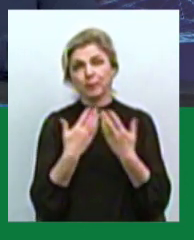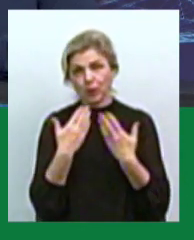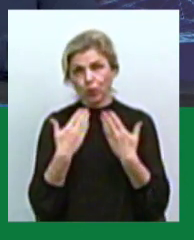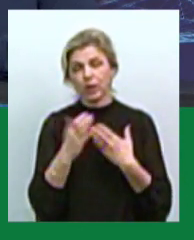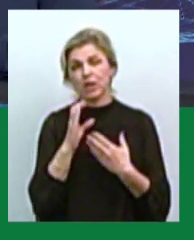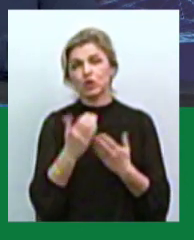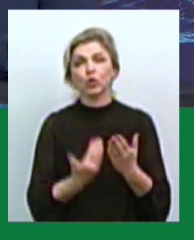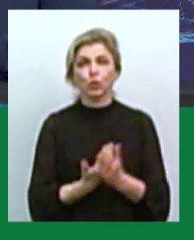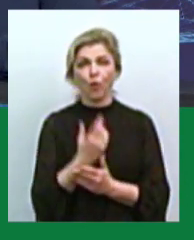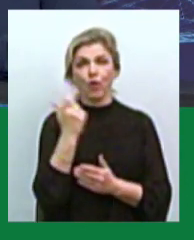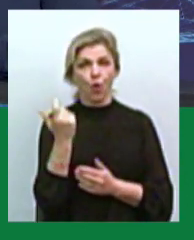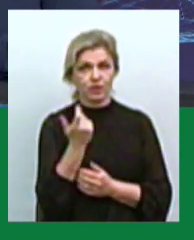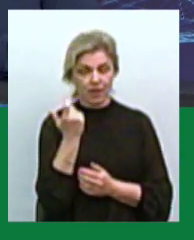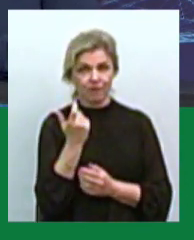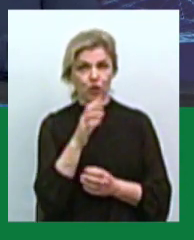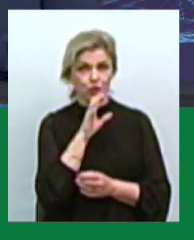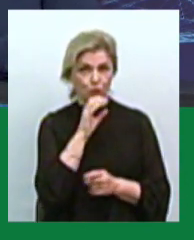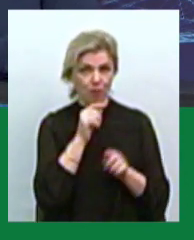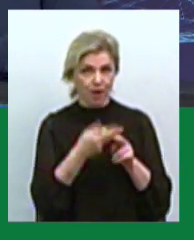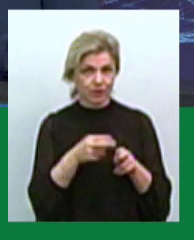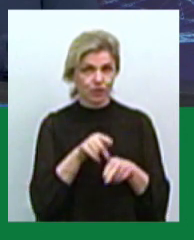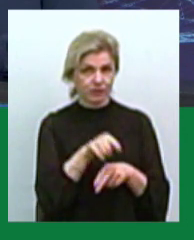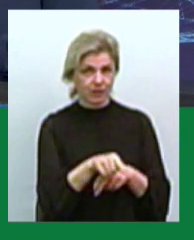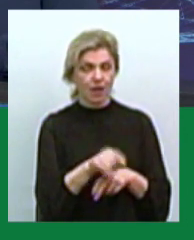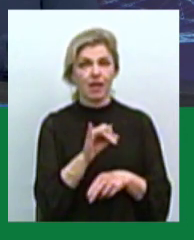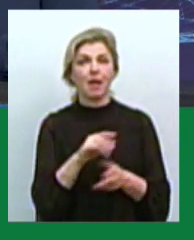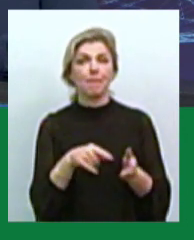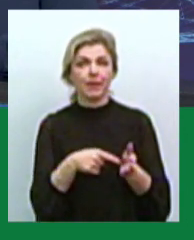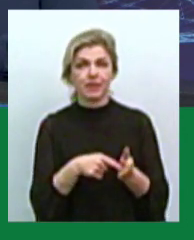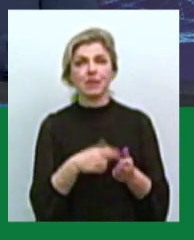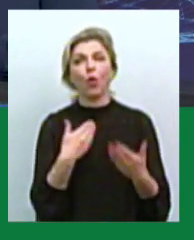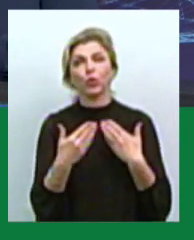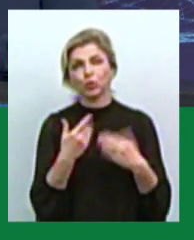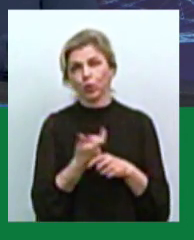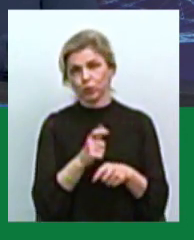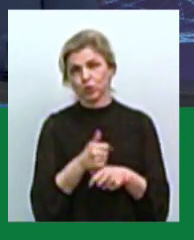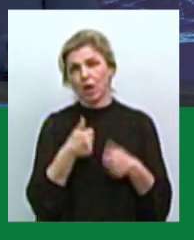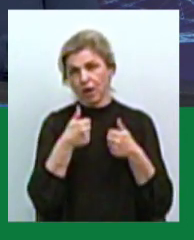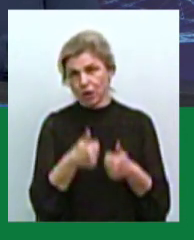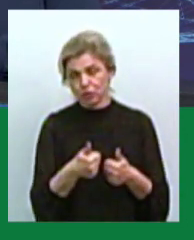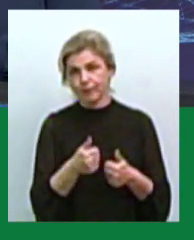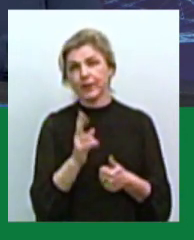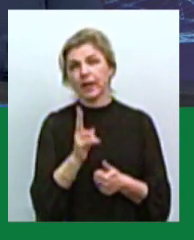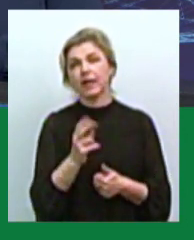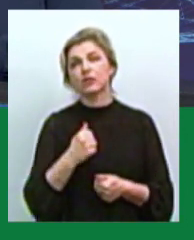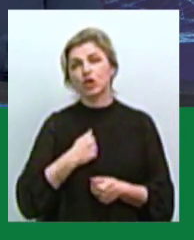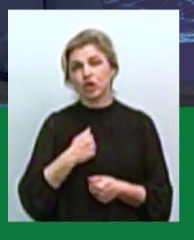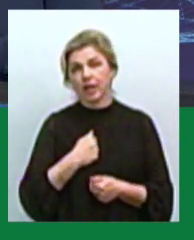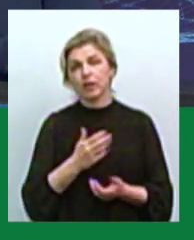усіх собачок, у всіх все круто, і я розумію, що місто саме ставиться дуже позитивно. На превеликий жаль, є люди, які